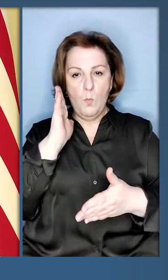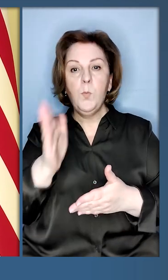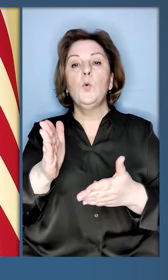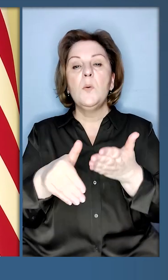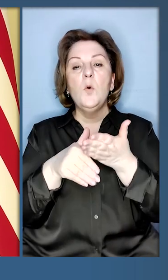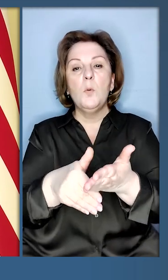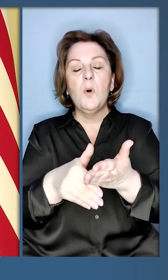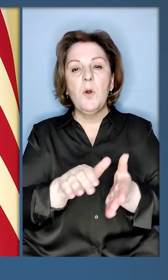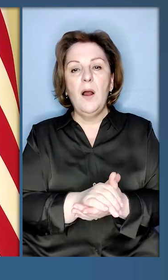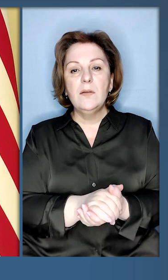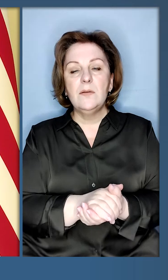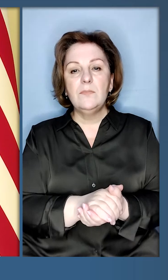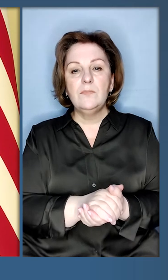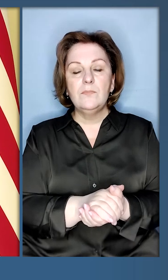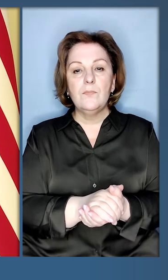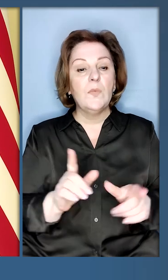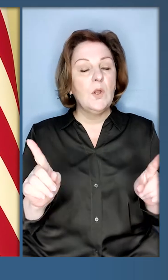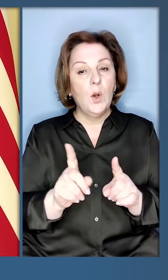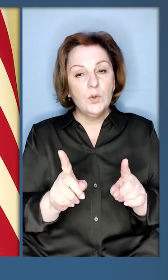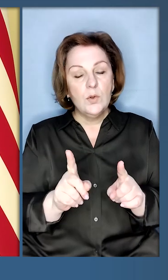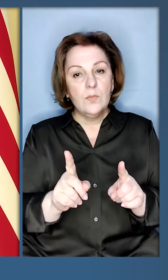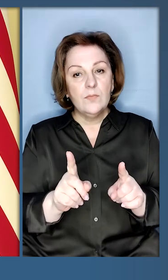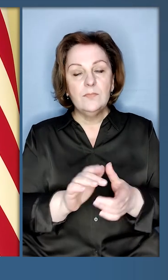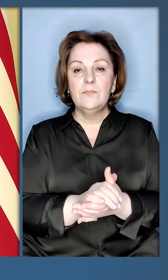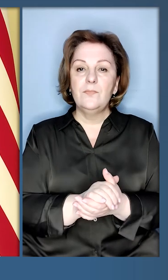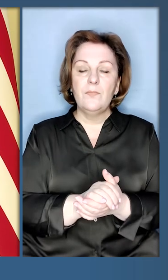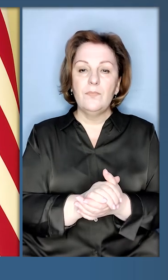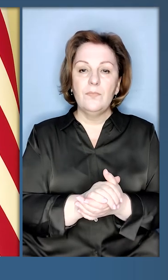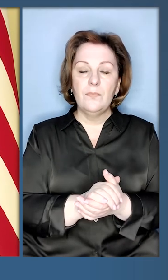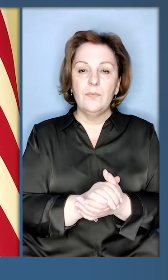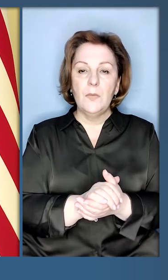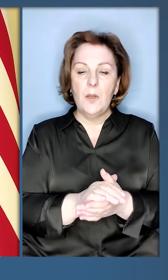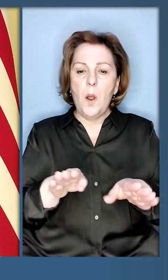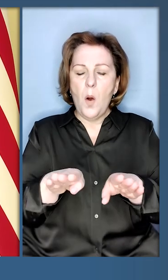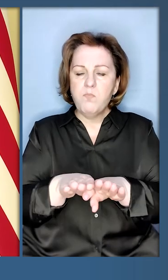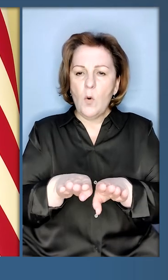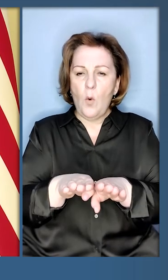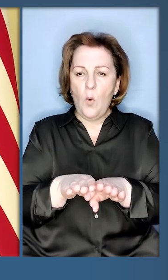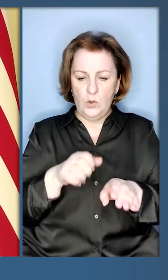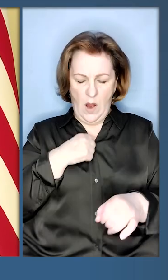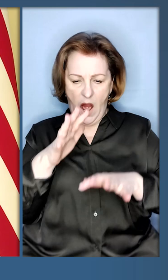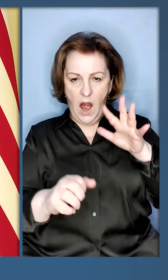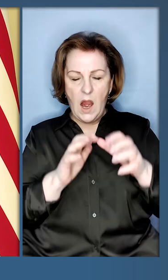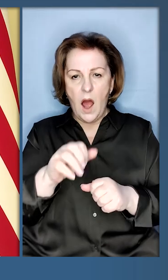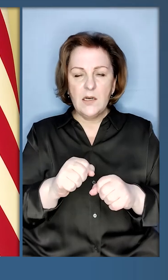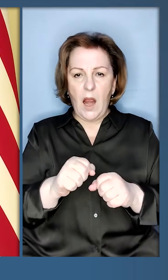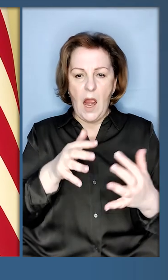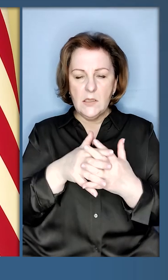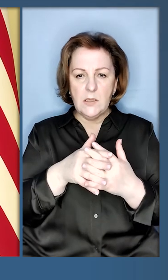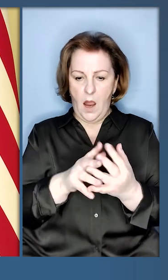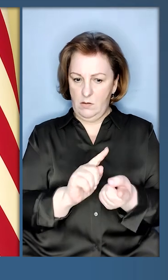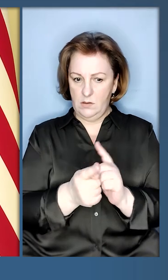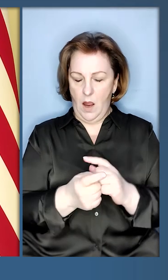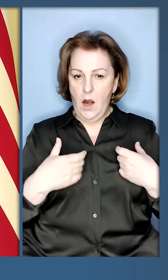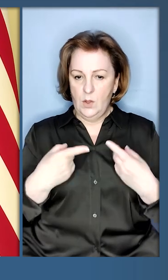допомагати, що подібна агресія становить загрозу для всіх нас. Ми